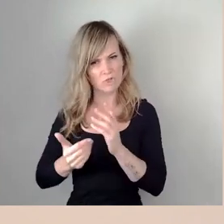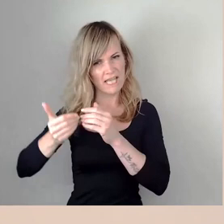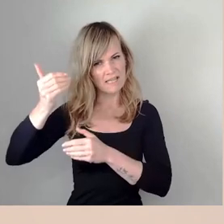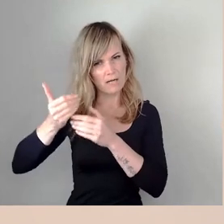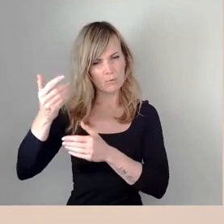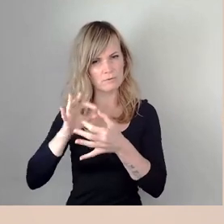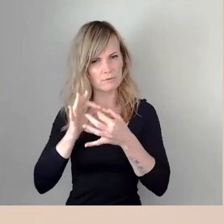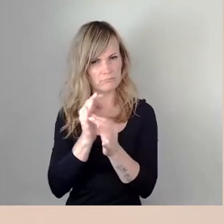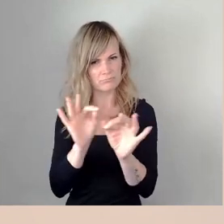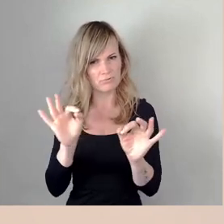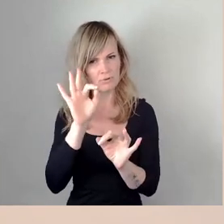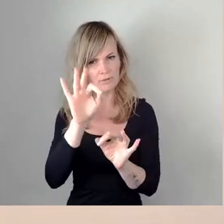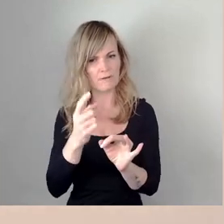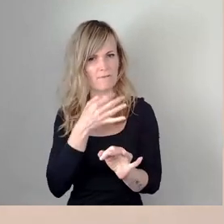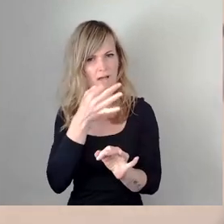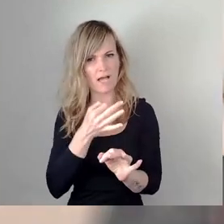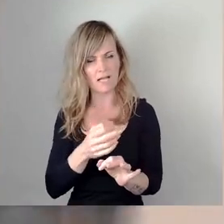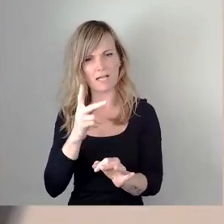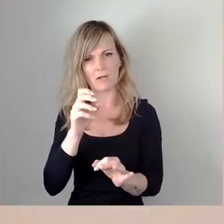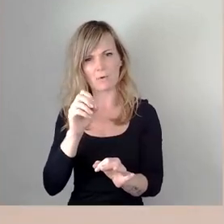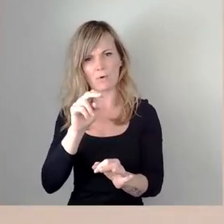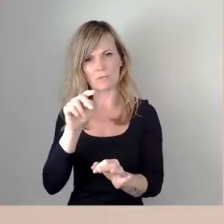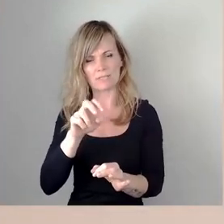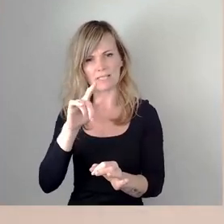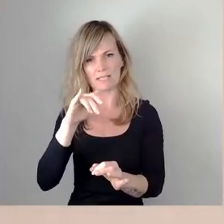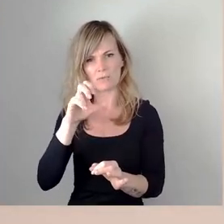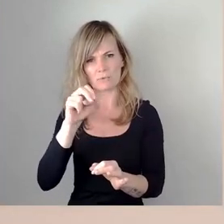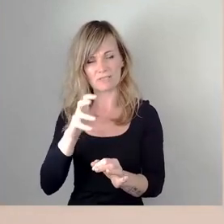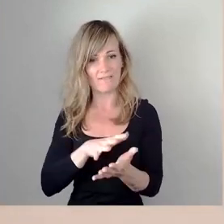Frage der Konzessionsvergabe dargestellt zu bekommen.